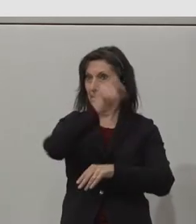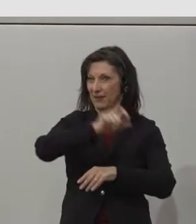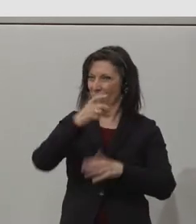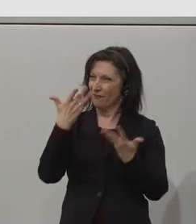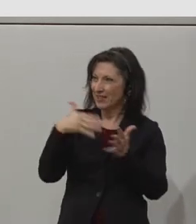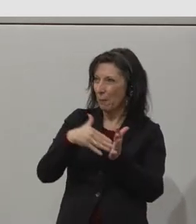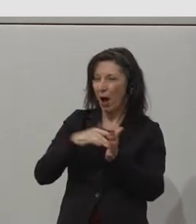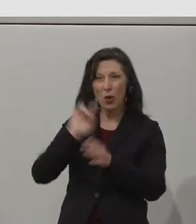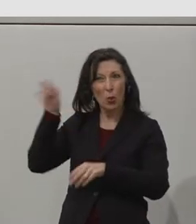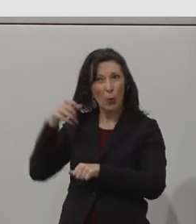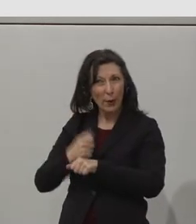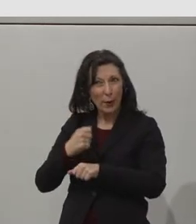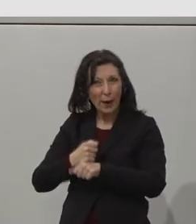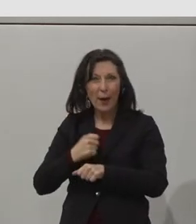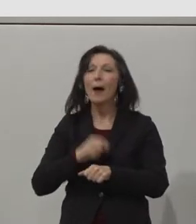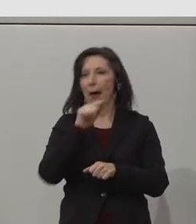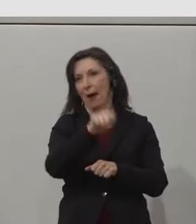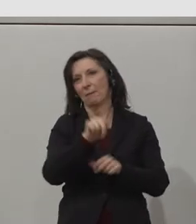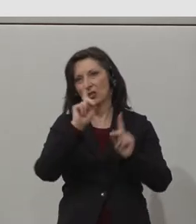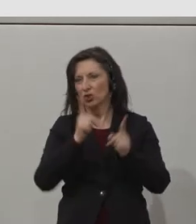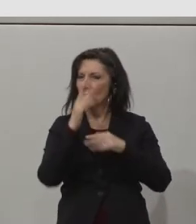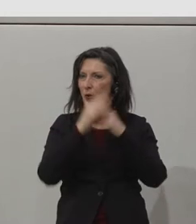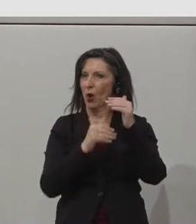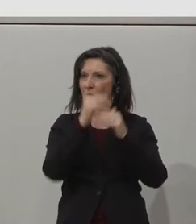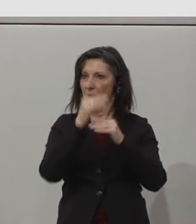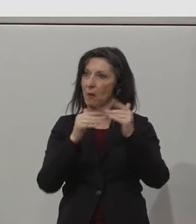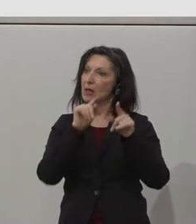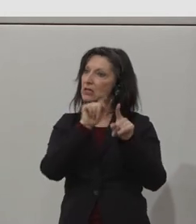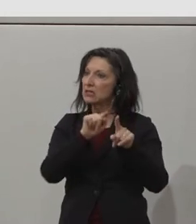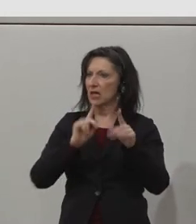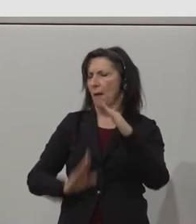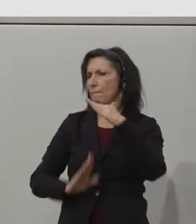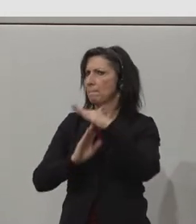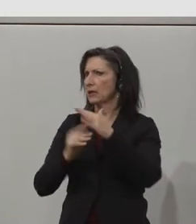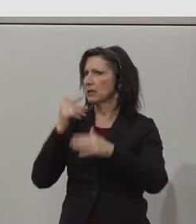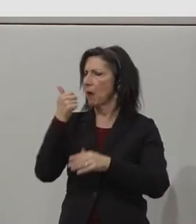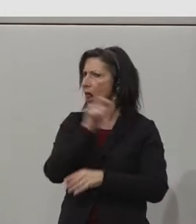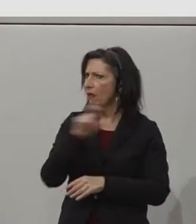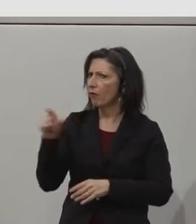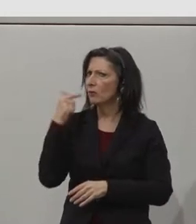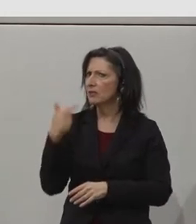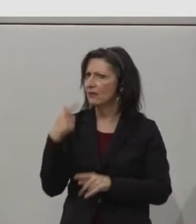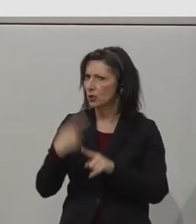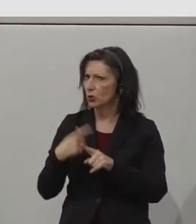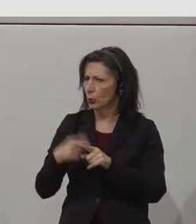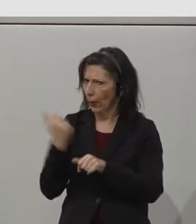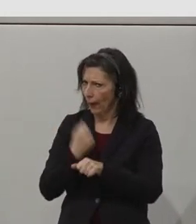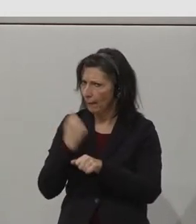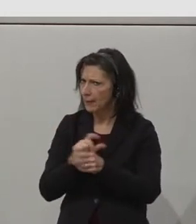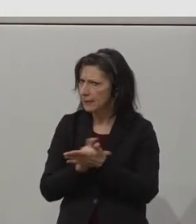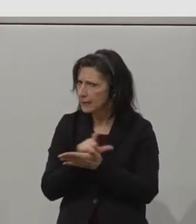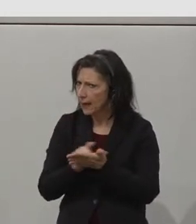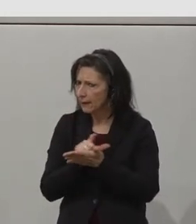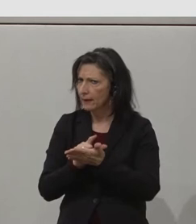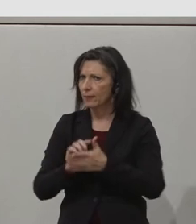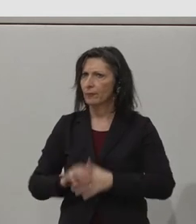for a maximum of about 20 hours per week. A lot of them do kind of, you know, five mornings